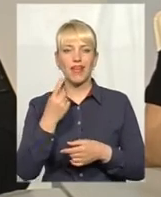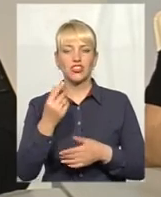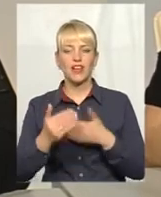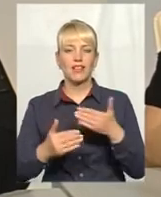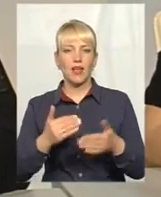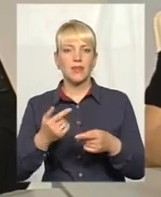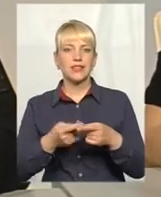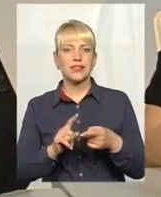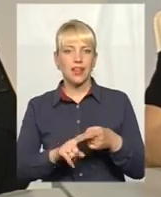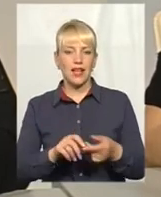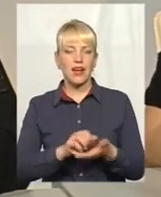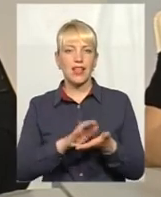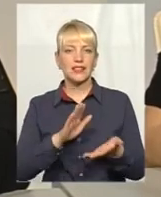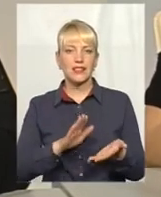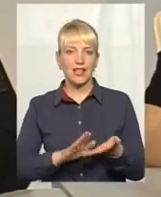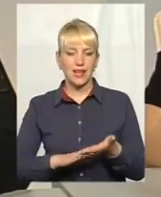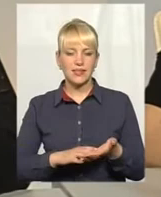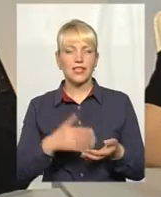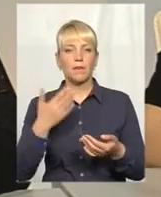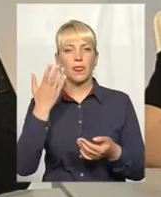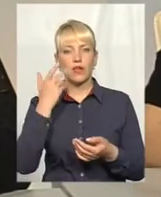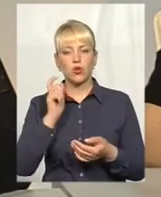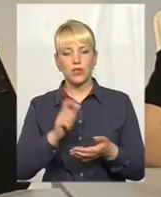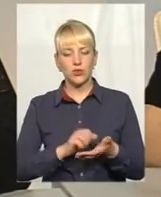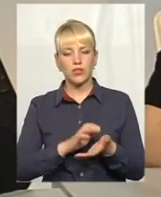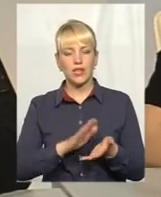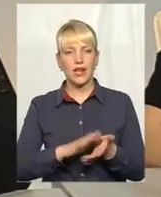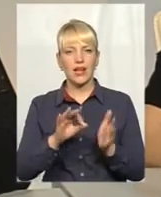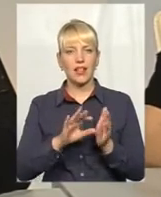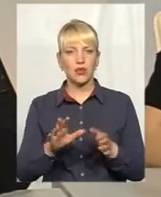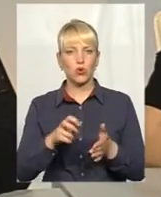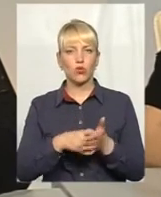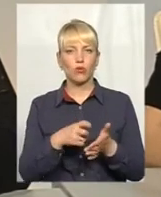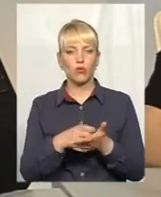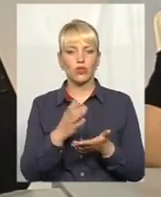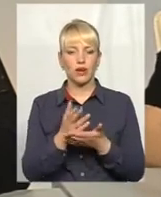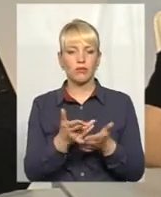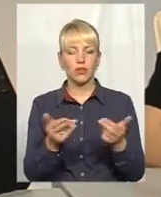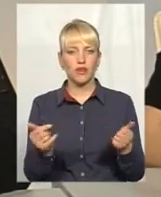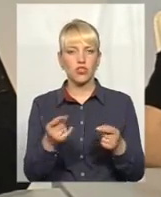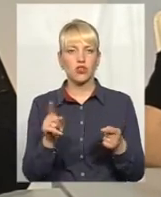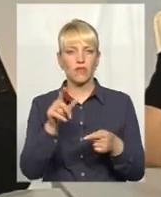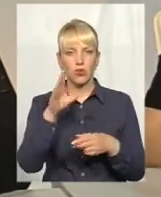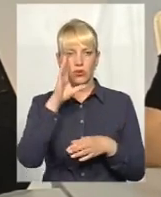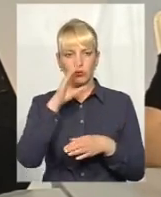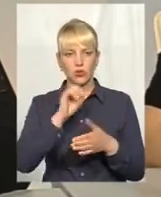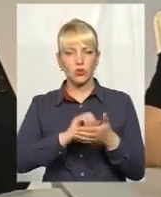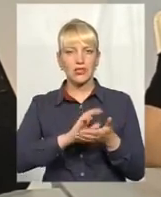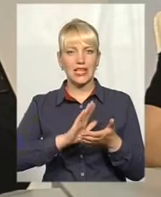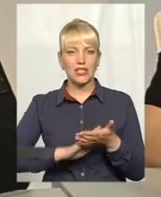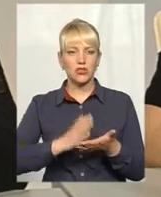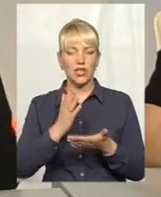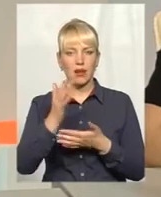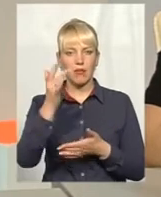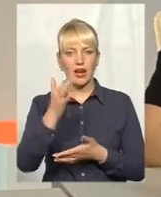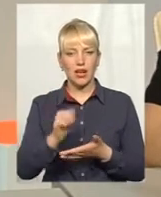реєстрація. Людина зареєструвалася і зразу же на електронну пошту приходить підтвердження, що ви успішно зареєстровані, і приходить перелік